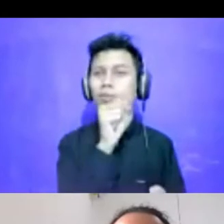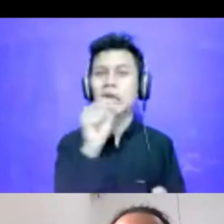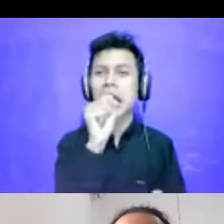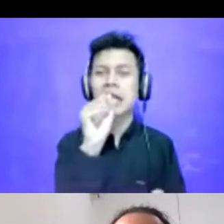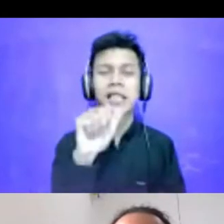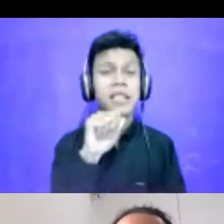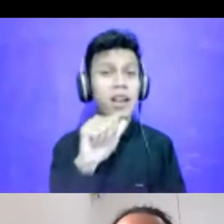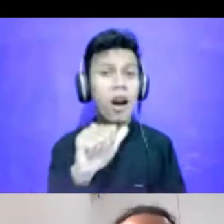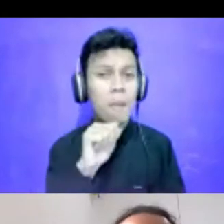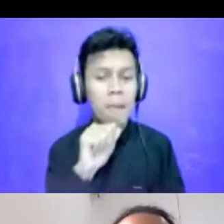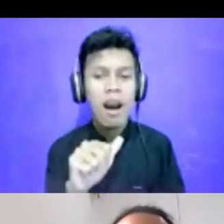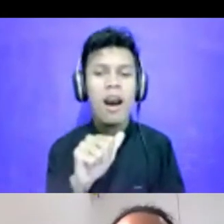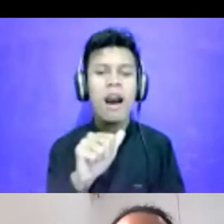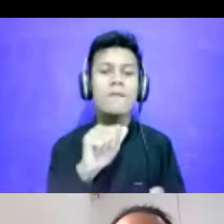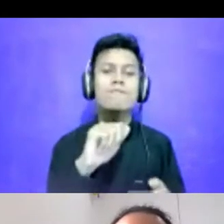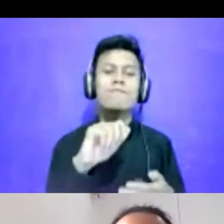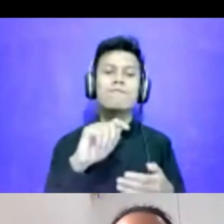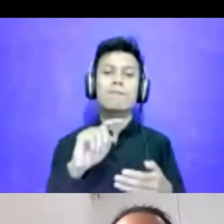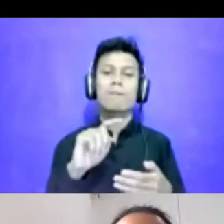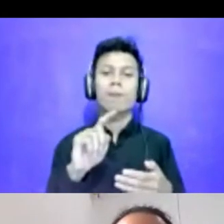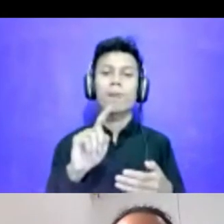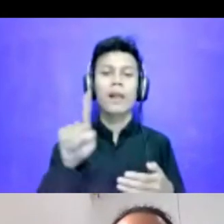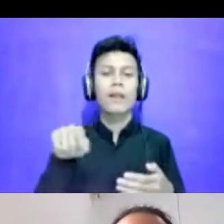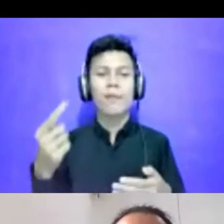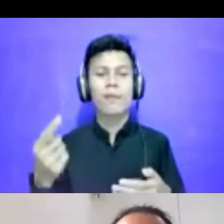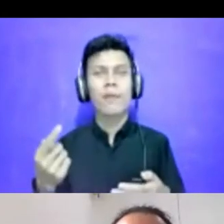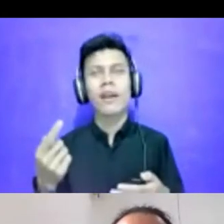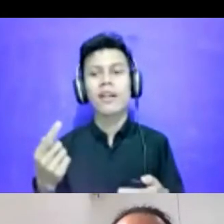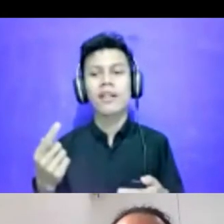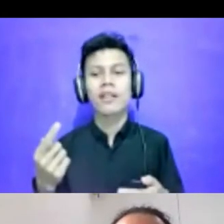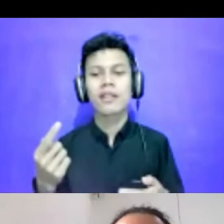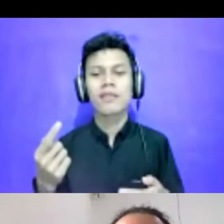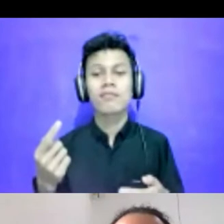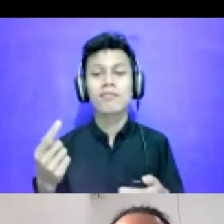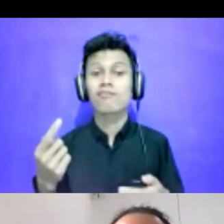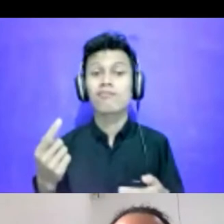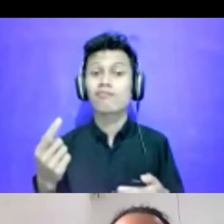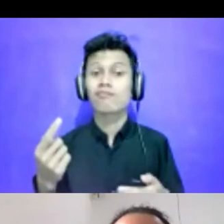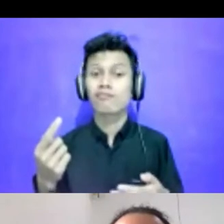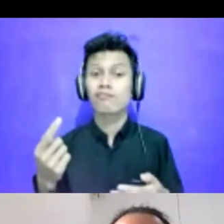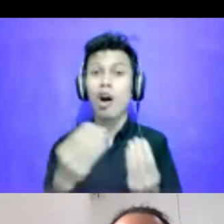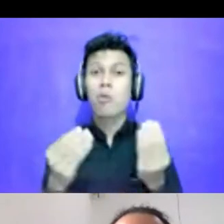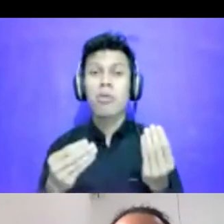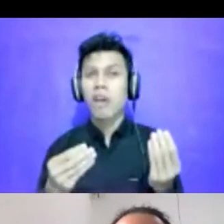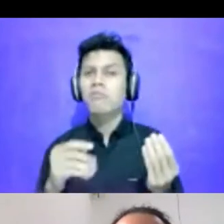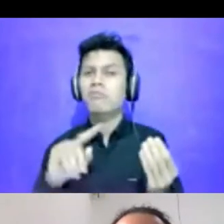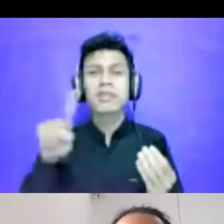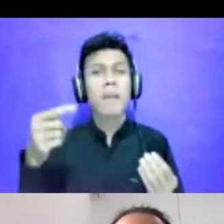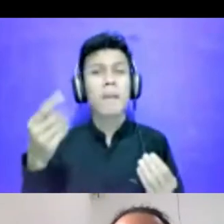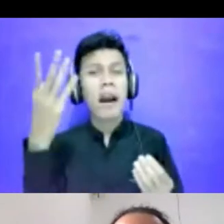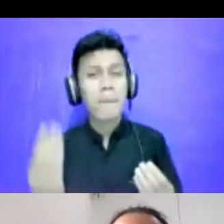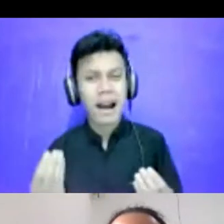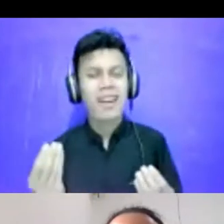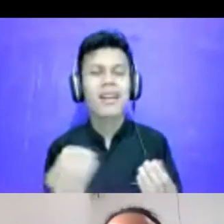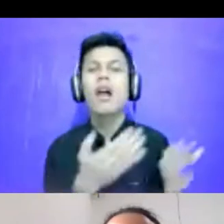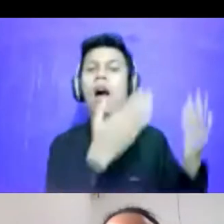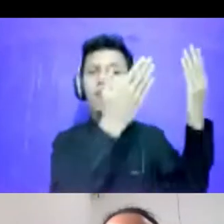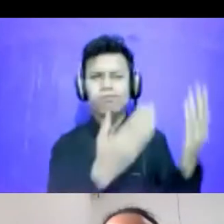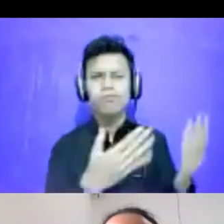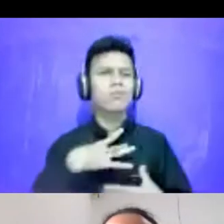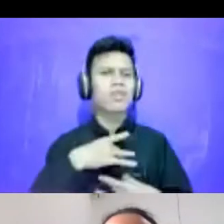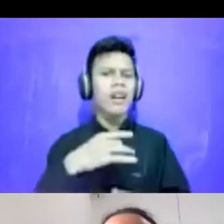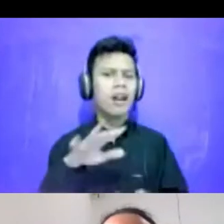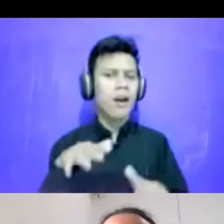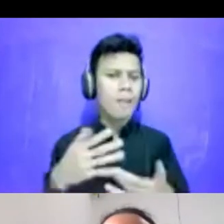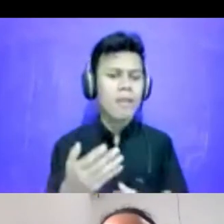kapan mereka menjadi anggota band. Dan menurutku yang paling menarik di sini adalah bagaimana mereka bisa